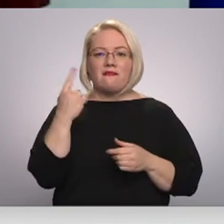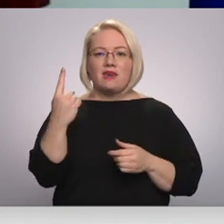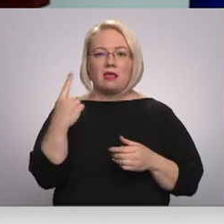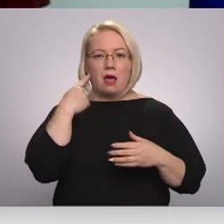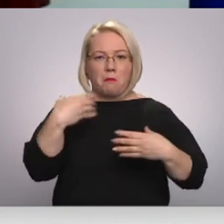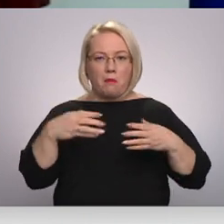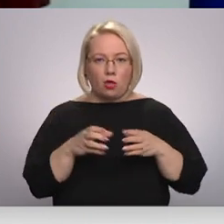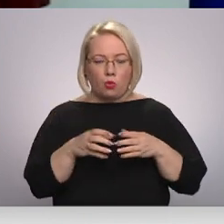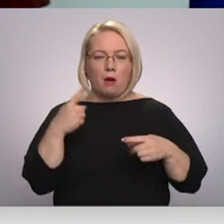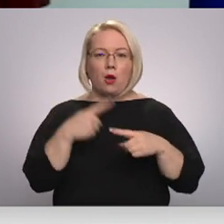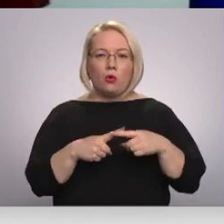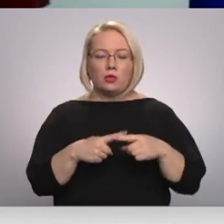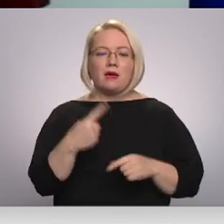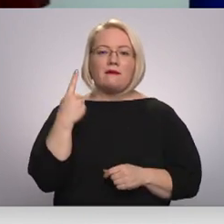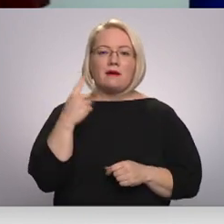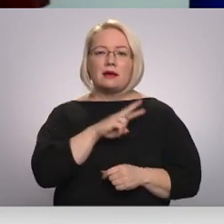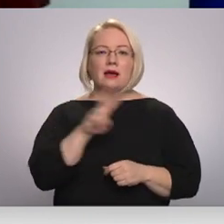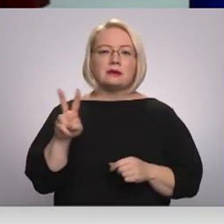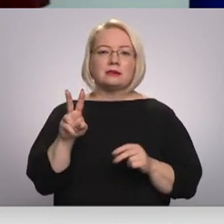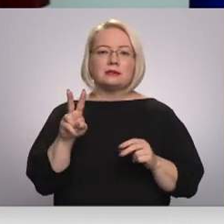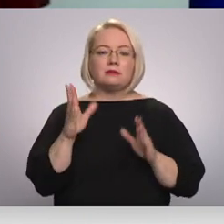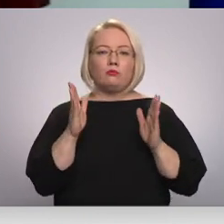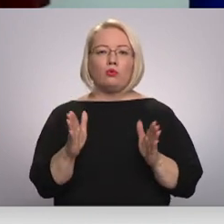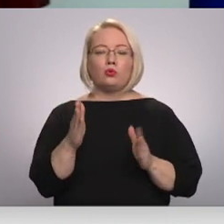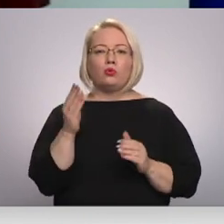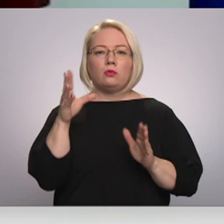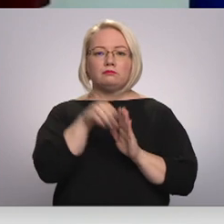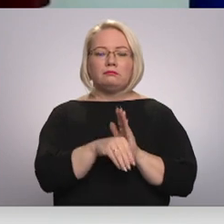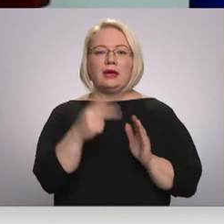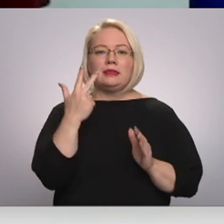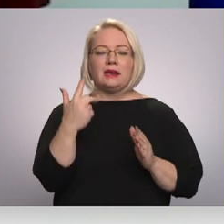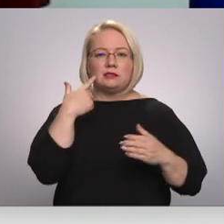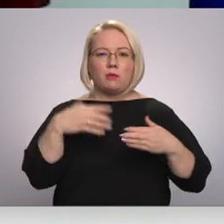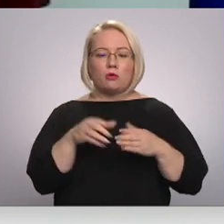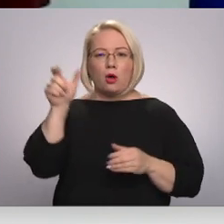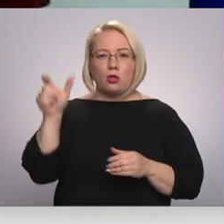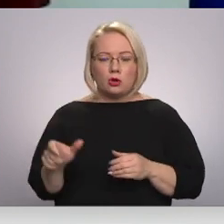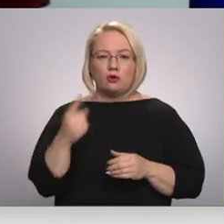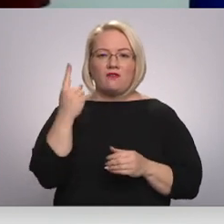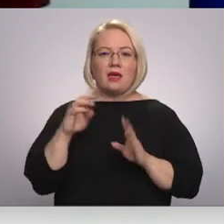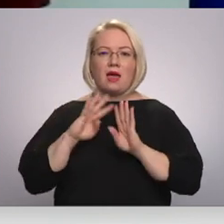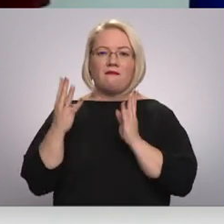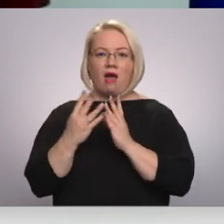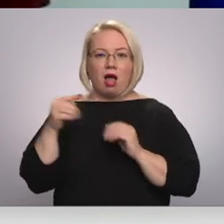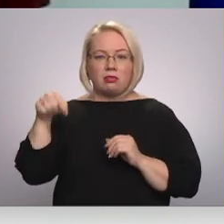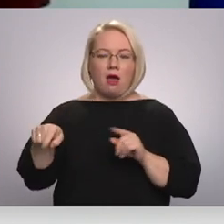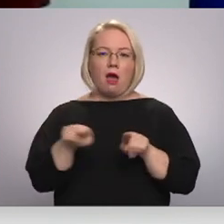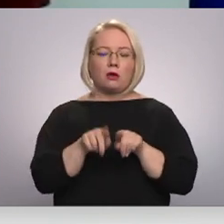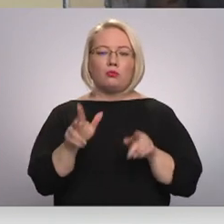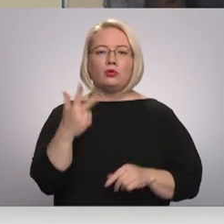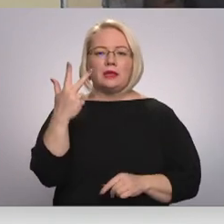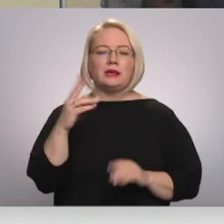un viena padome, kas vissticamāk sastāvēta no trīs padomas locekļiem, un viena valda, kas arī sastāvēta no trīs valdas